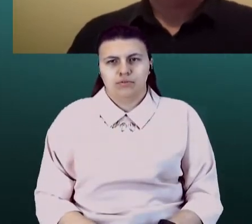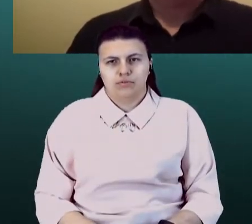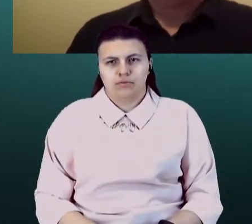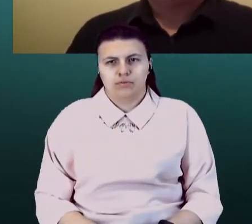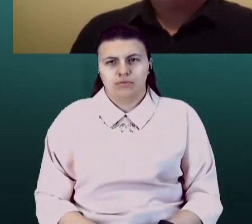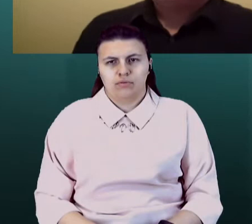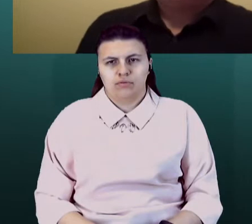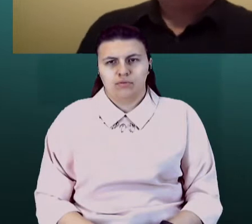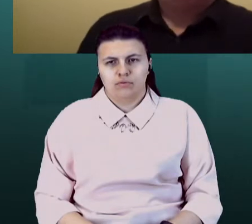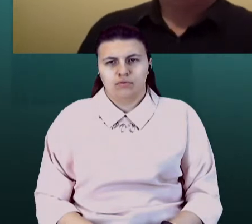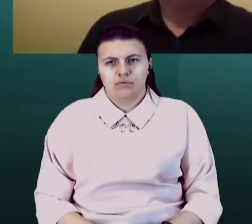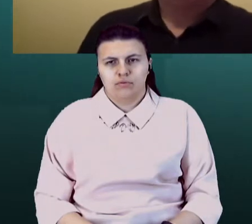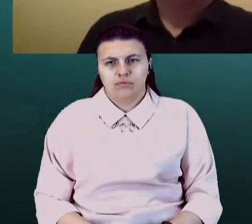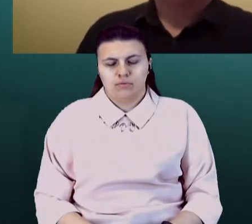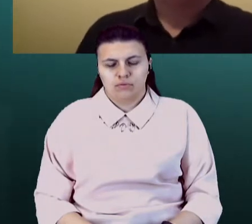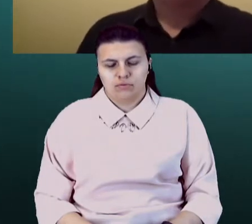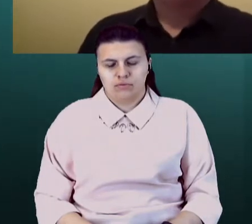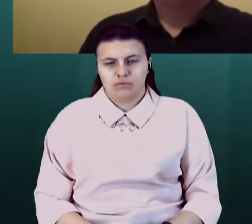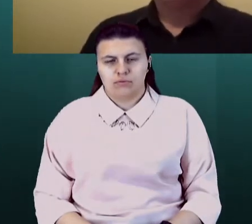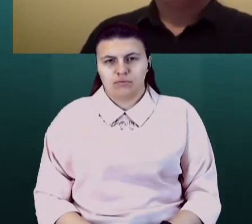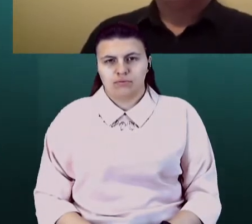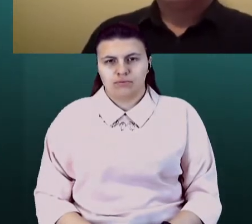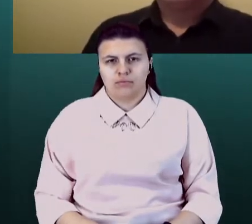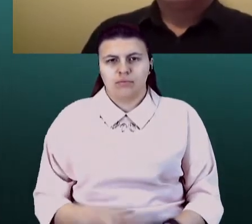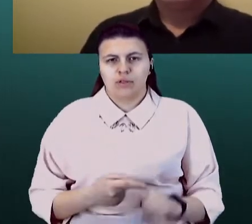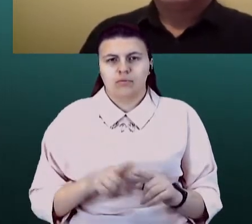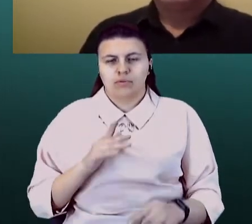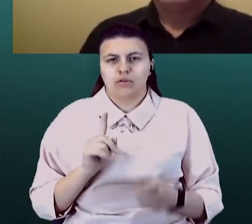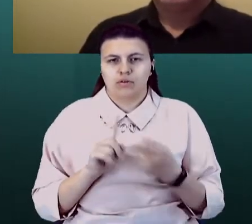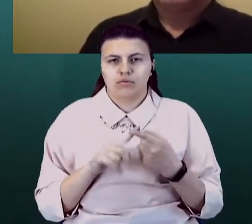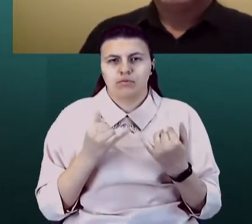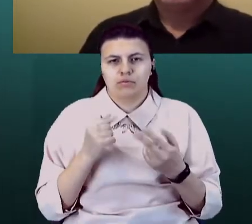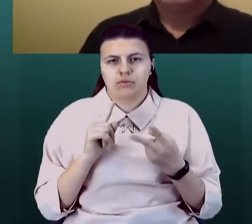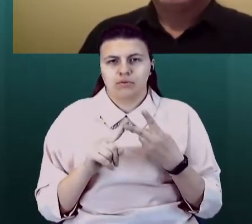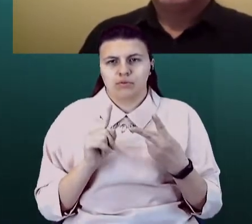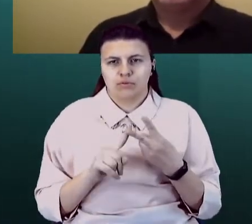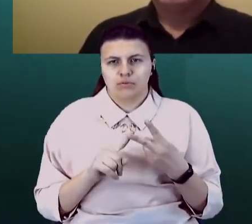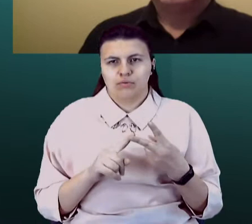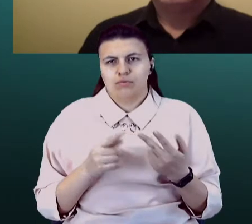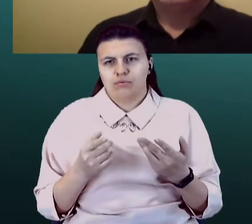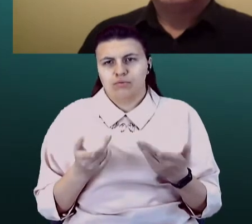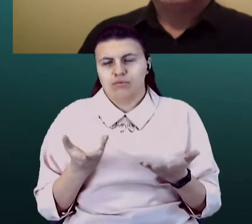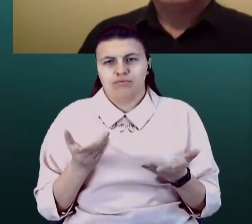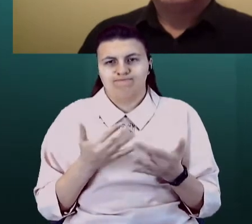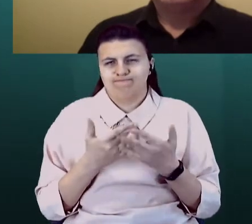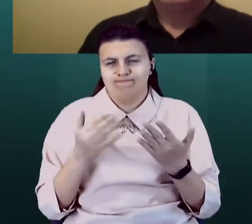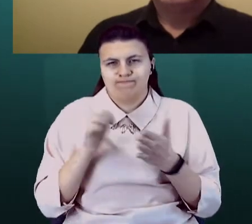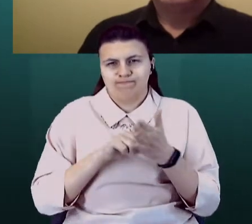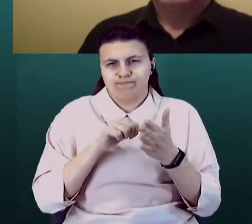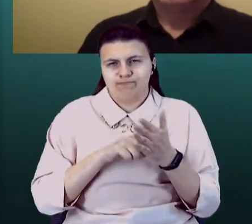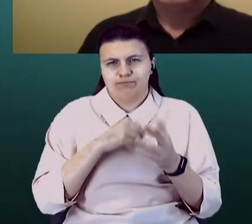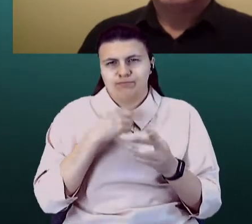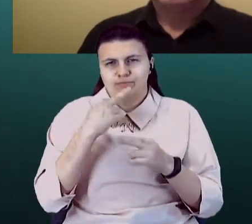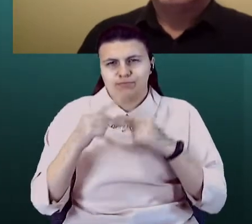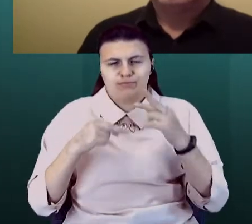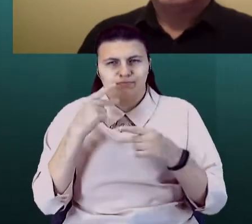непоступально розвивалася. Сначала було одне, тепер другое. Бо це створення, тепер тестування обеззнательні. і ось не дуже багато створ. По